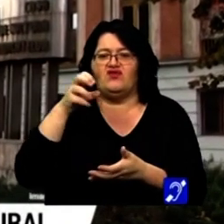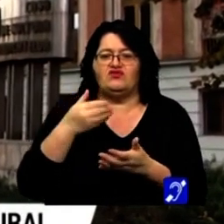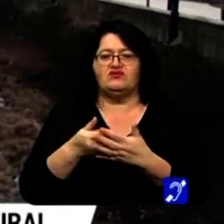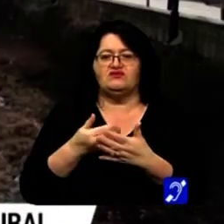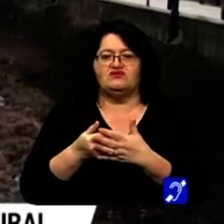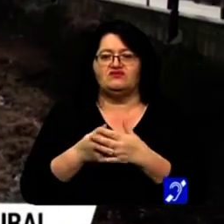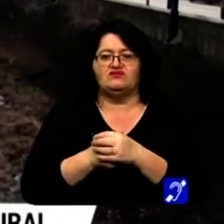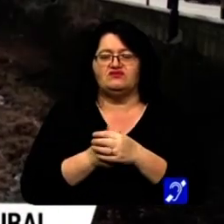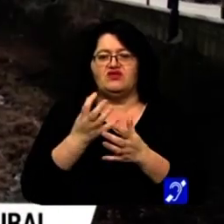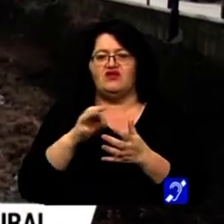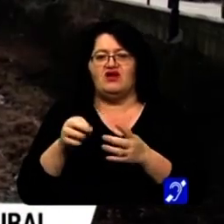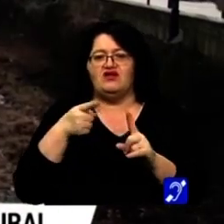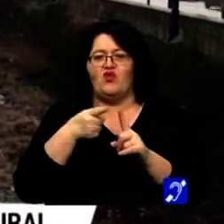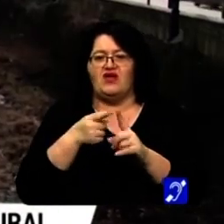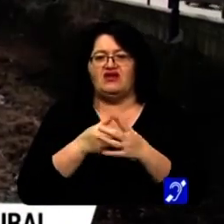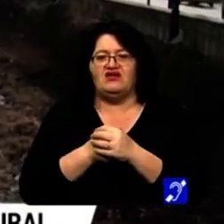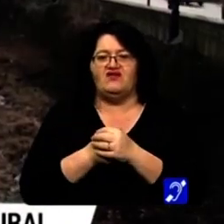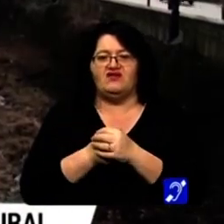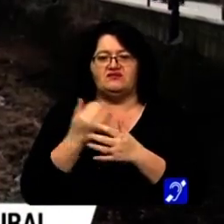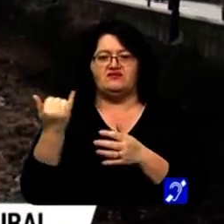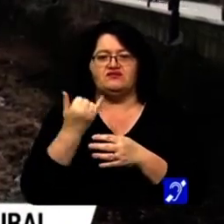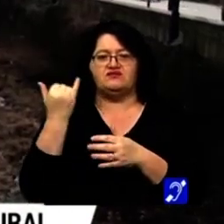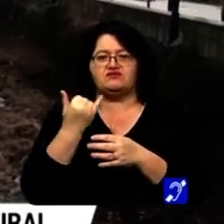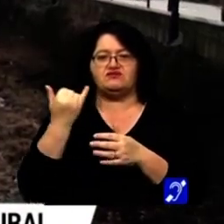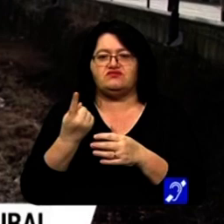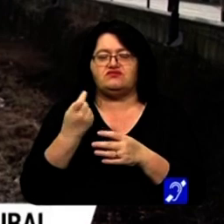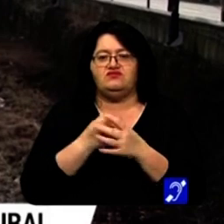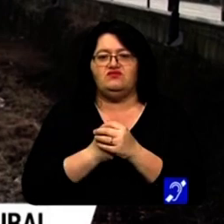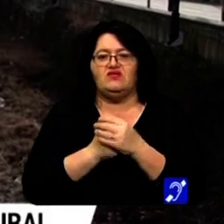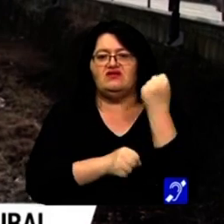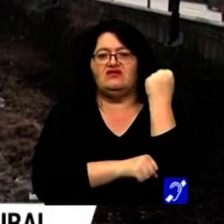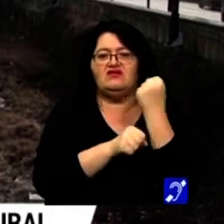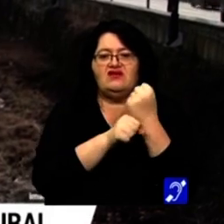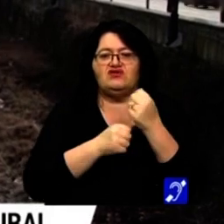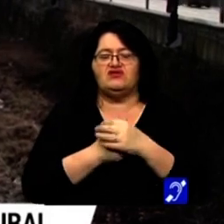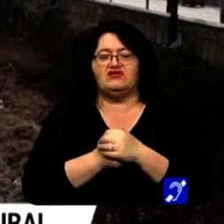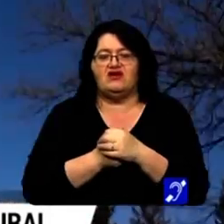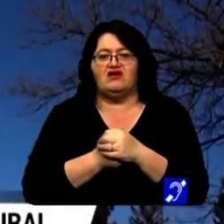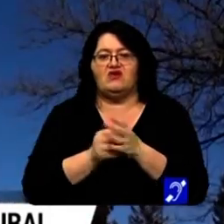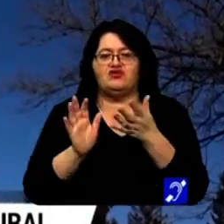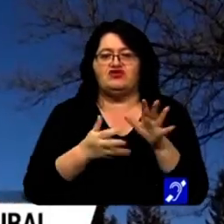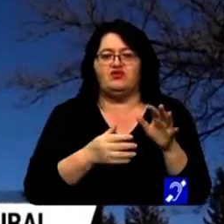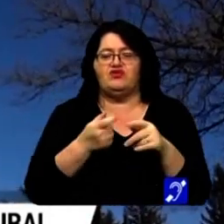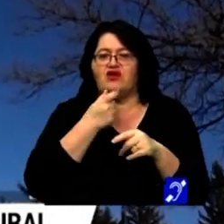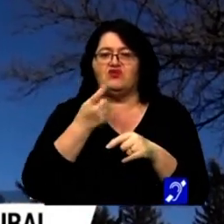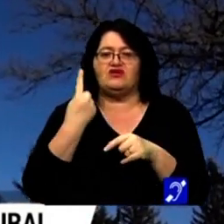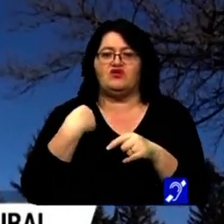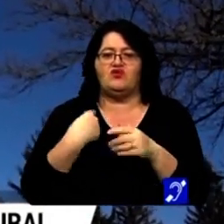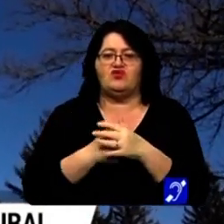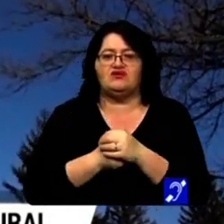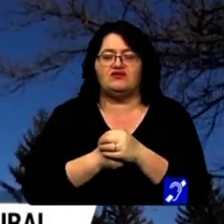și pentru alte obiective istorice din Reșița. Am derulat anul trecut